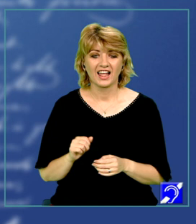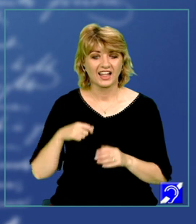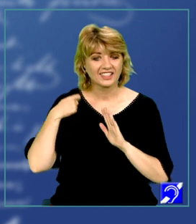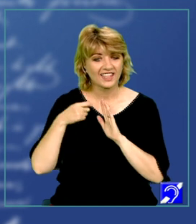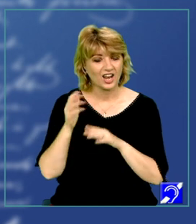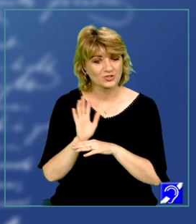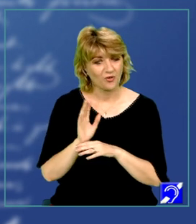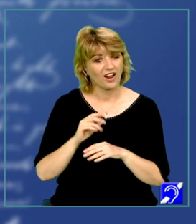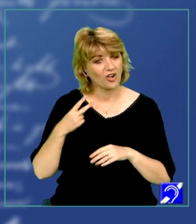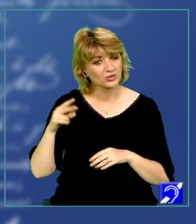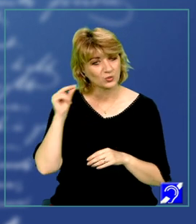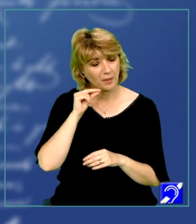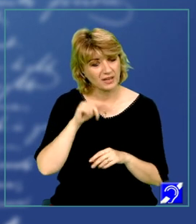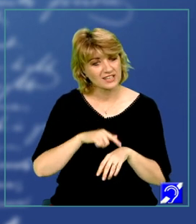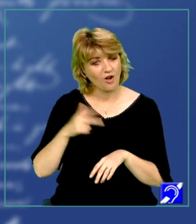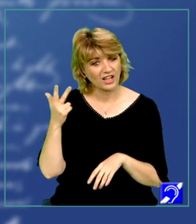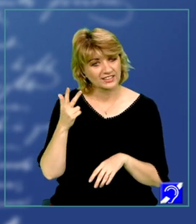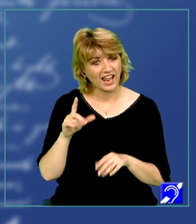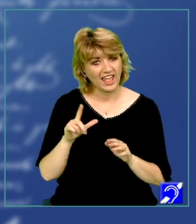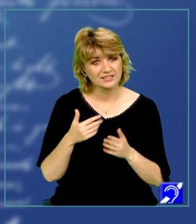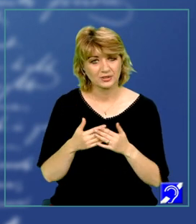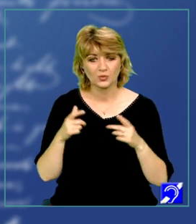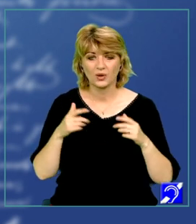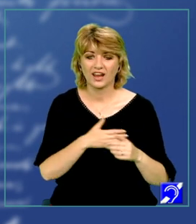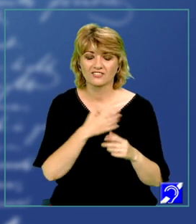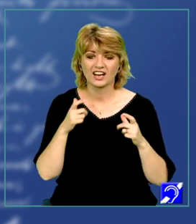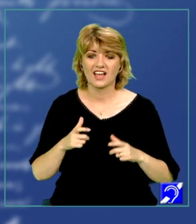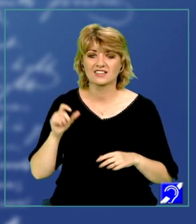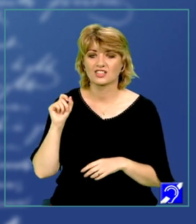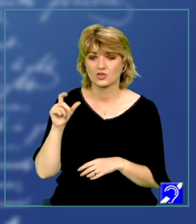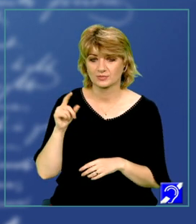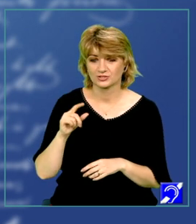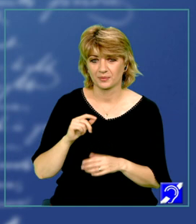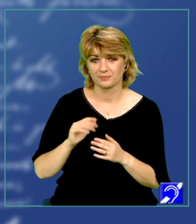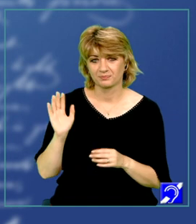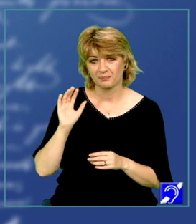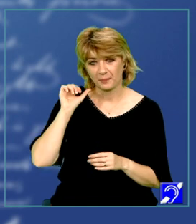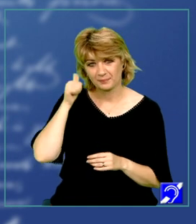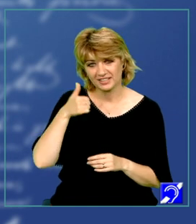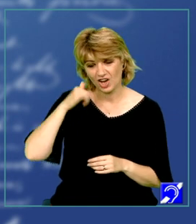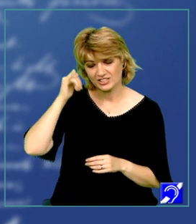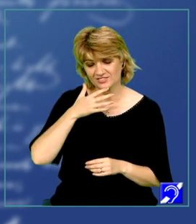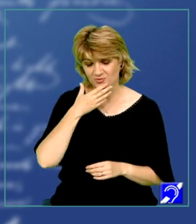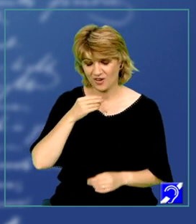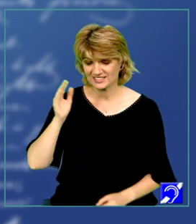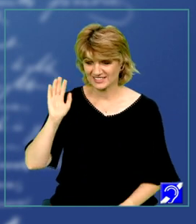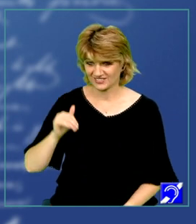și după amiază de la ora 15 cu lecții pentru elevii de clasa a 12. Pe mâine, zi frumoasă să aveți!